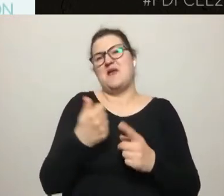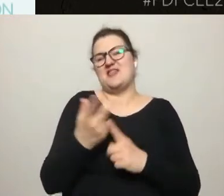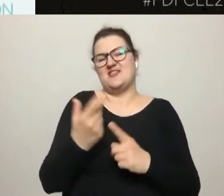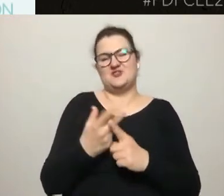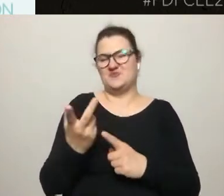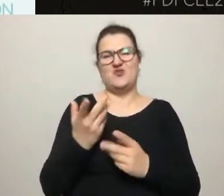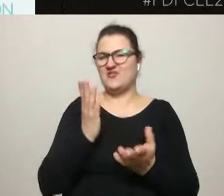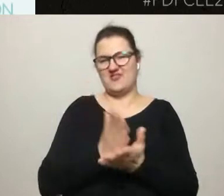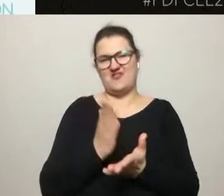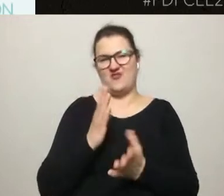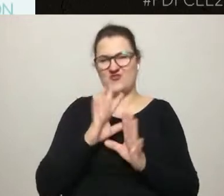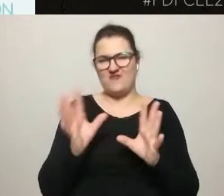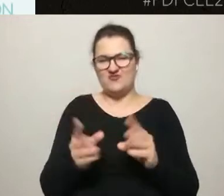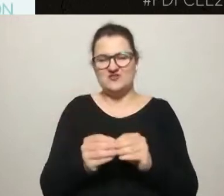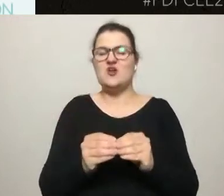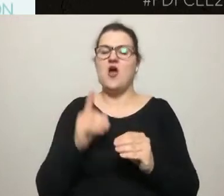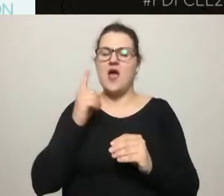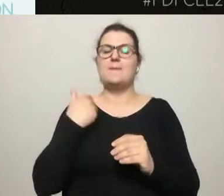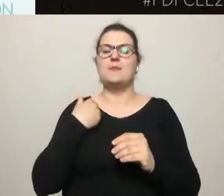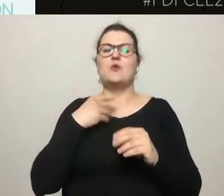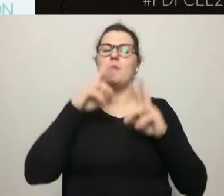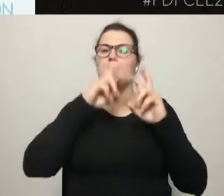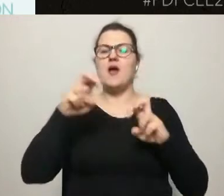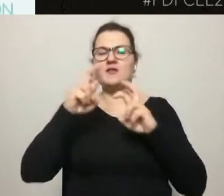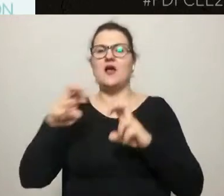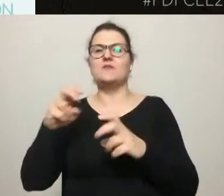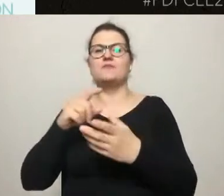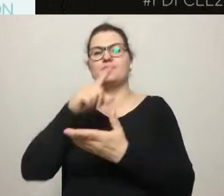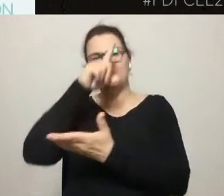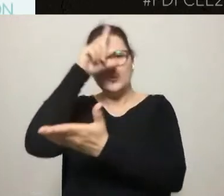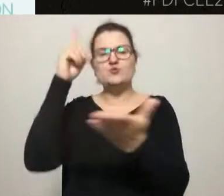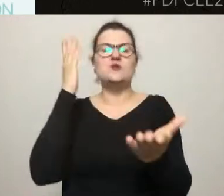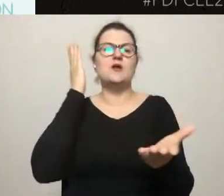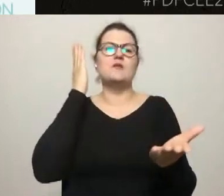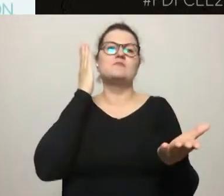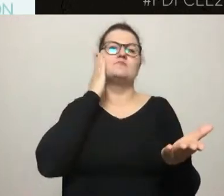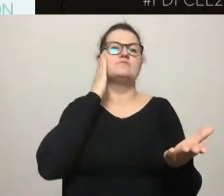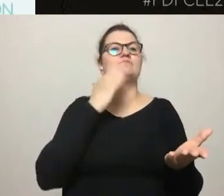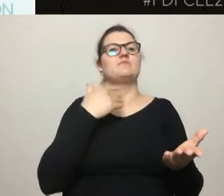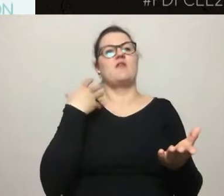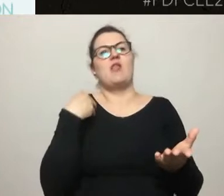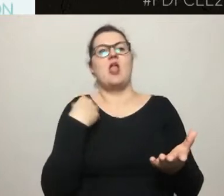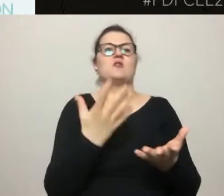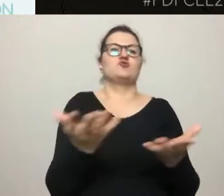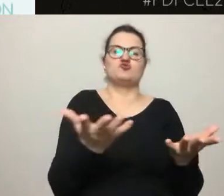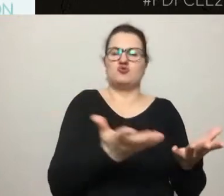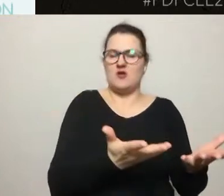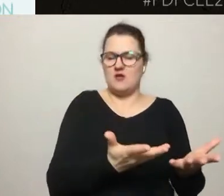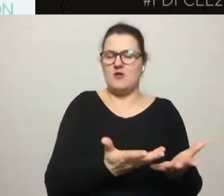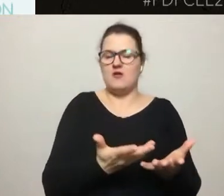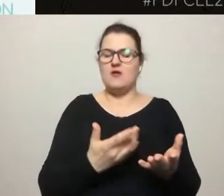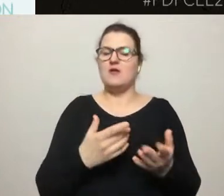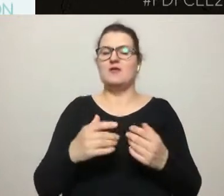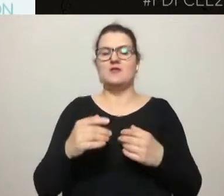Badaliśmy strukturę domograficzną uczestników i uczestniczek i podstawowa różnica, która się rzuca w oczy, to jest